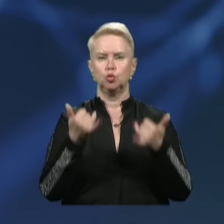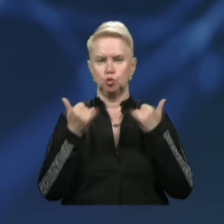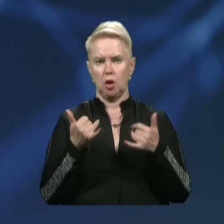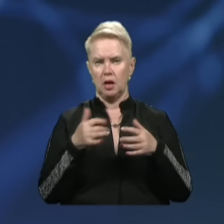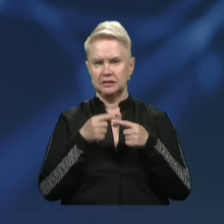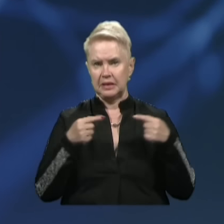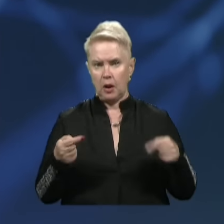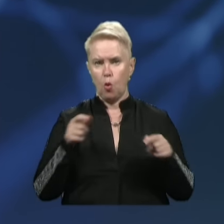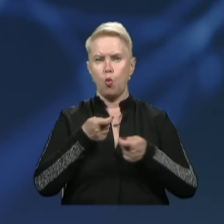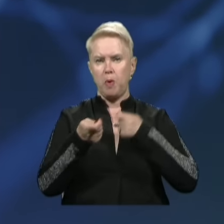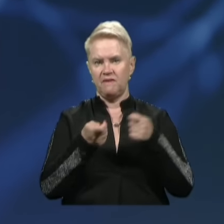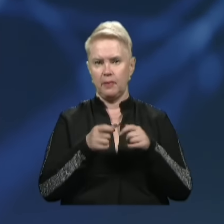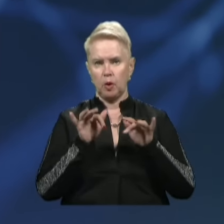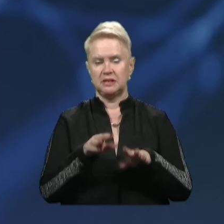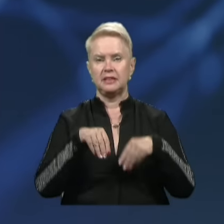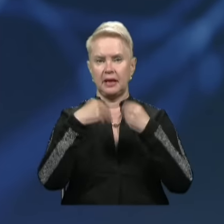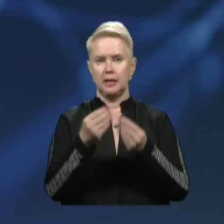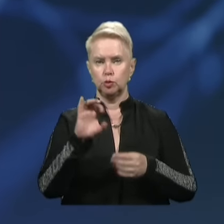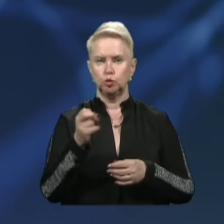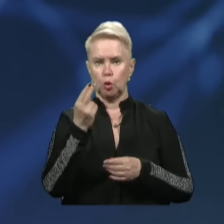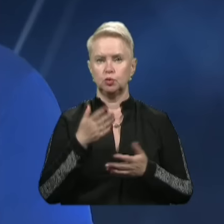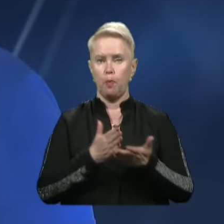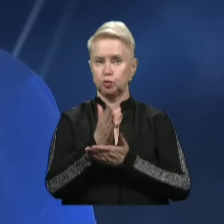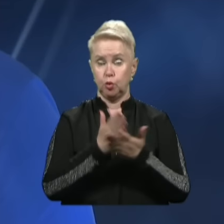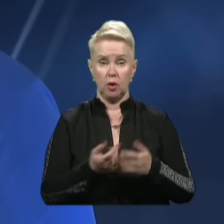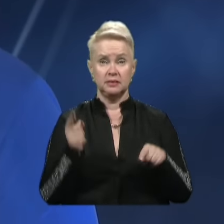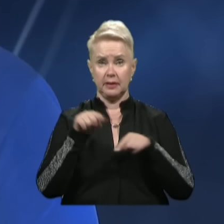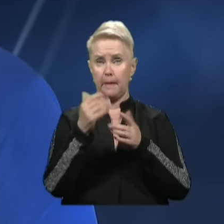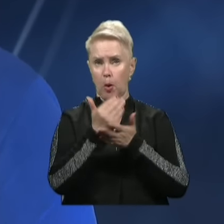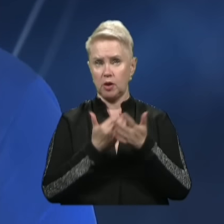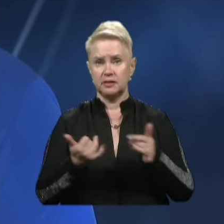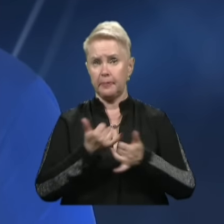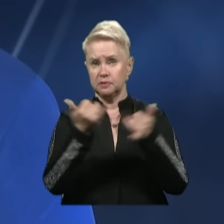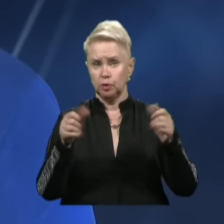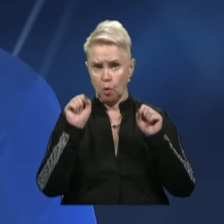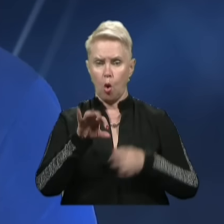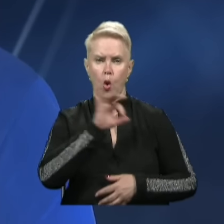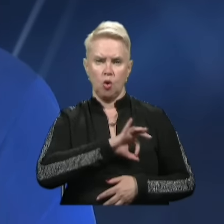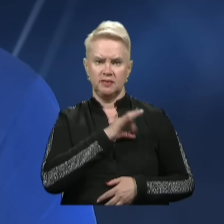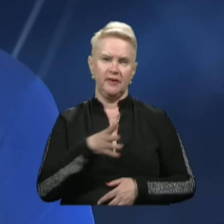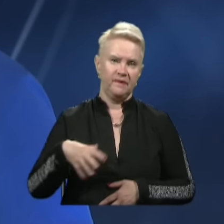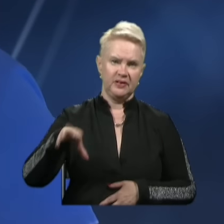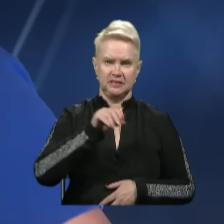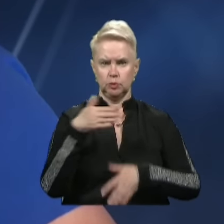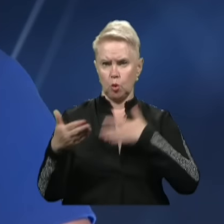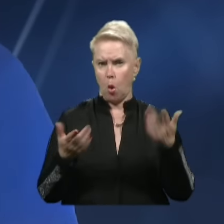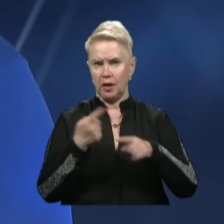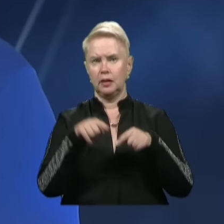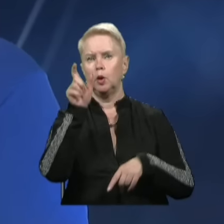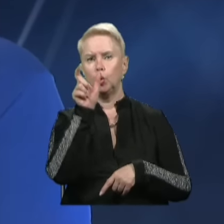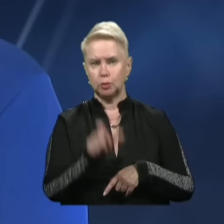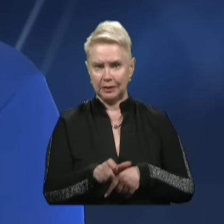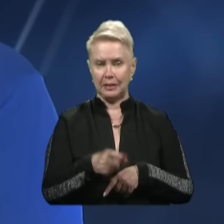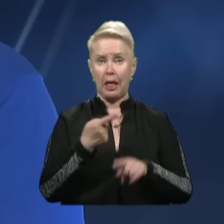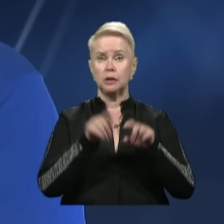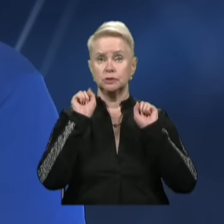інструмент управлінням, процесом надання соціальних послуг. Цим програмним забезпеченням будуть користуватися всі сторони. Тобто це і людина,